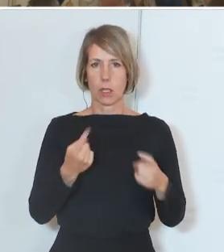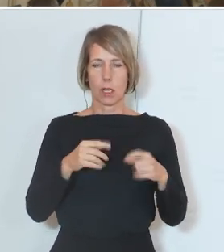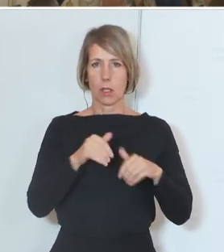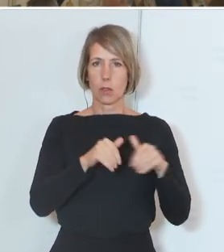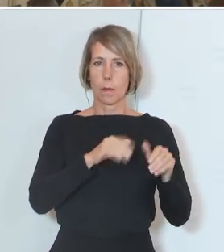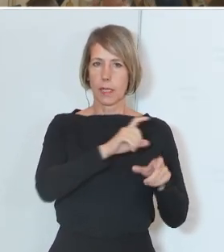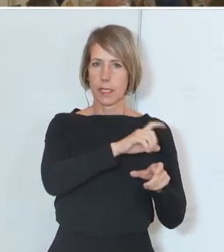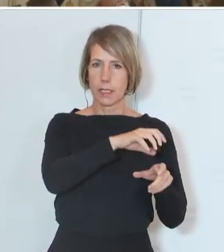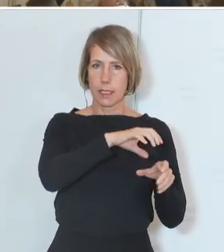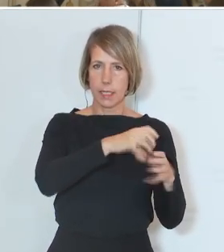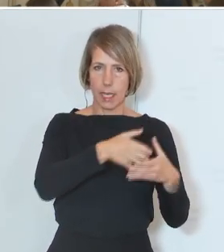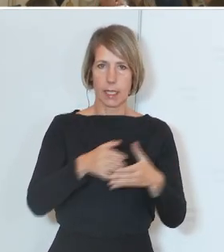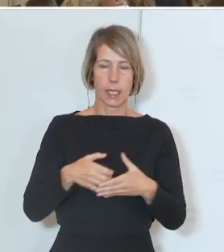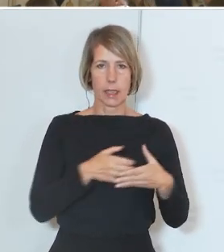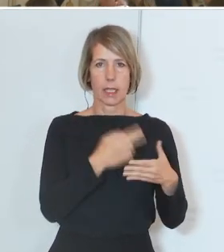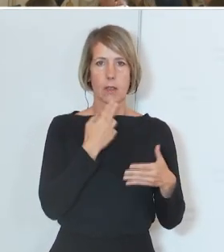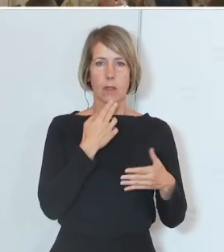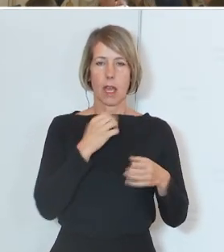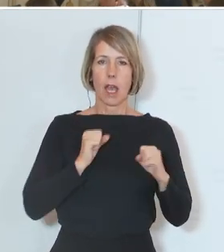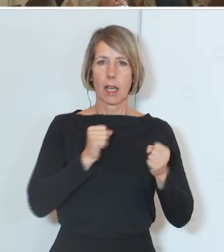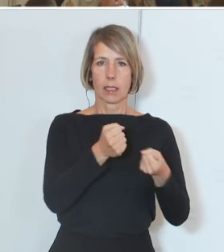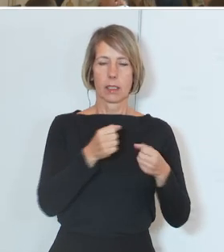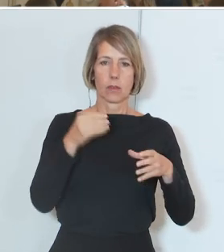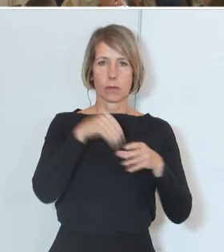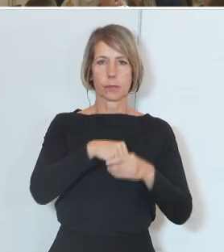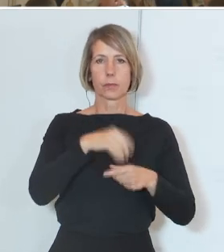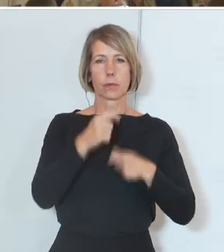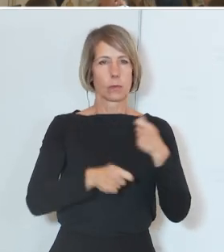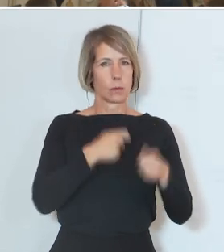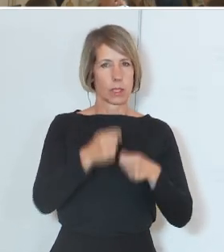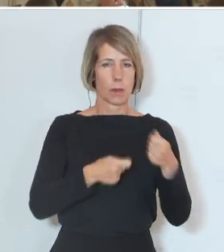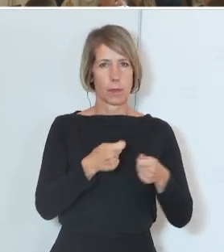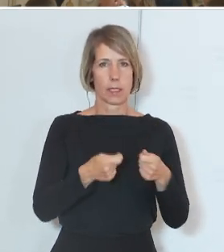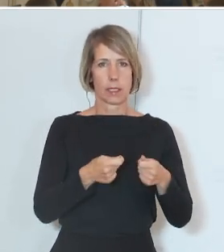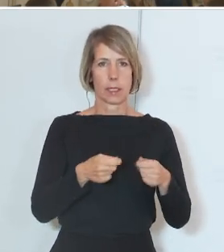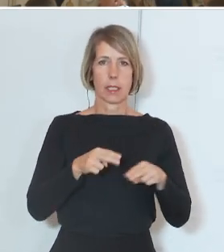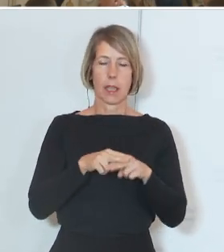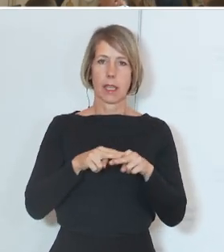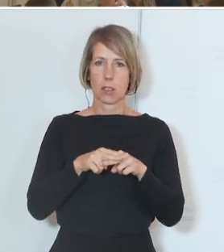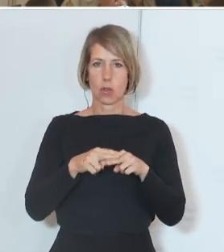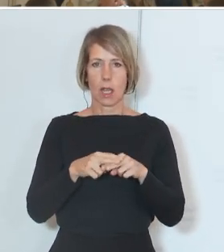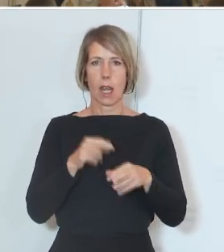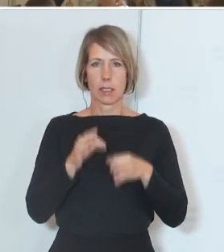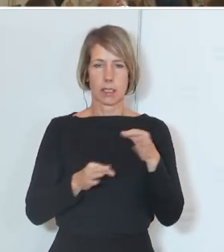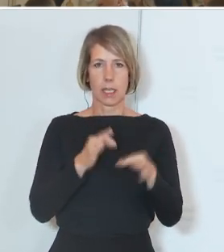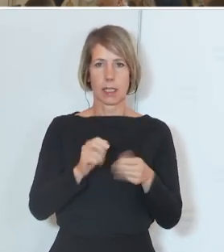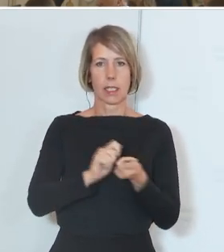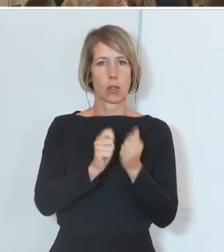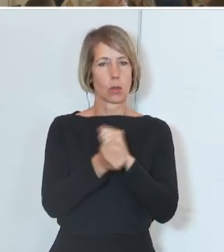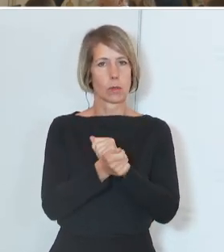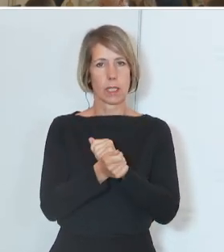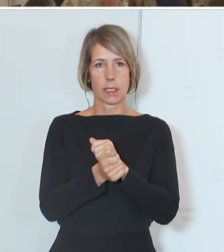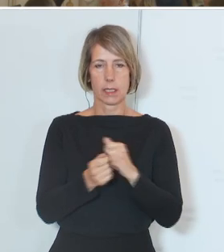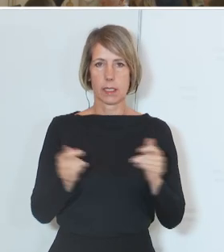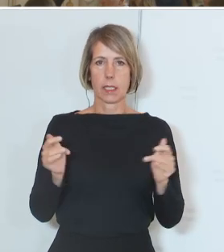seit jetzt mehreren Jahren aktiv mitarbeiten, um die nationale Strategie gegen Antisemitismus umzusetzen, die wir im